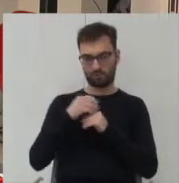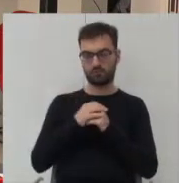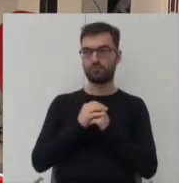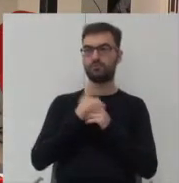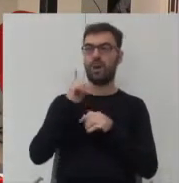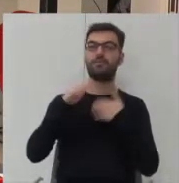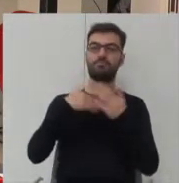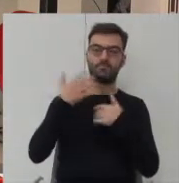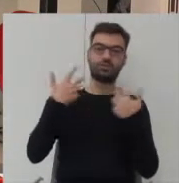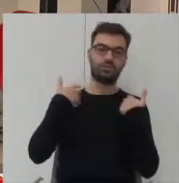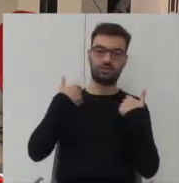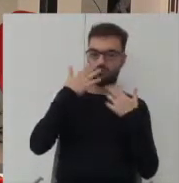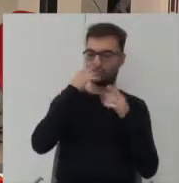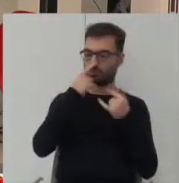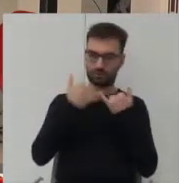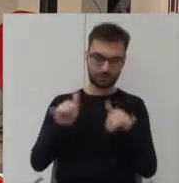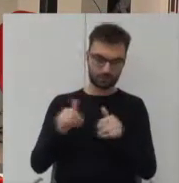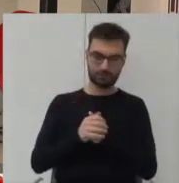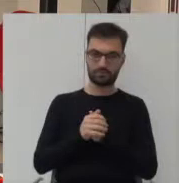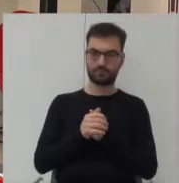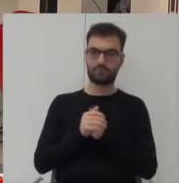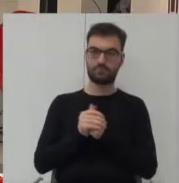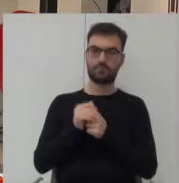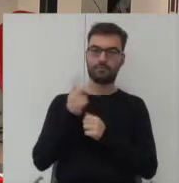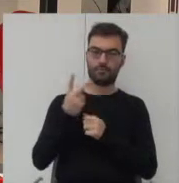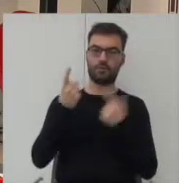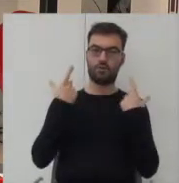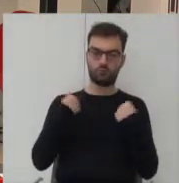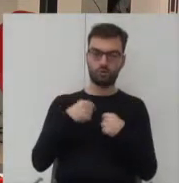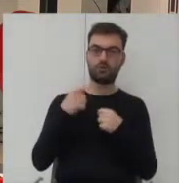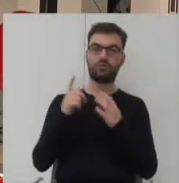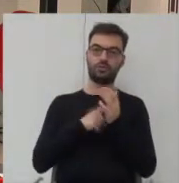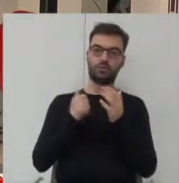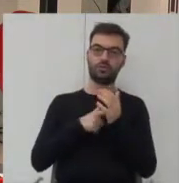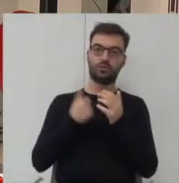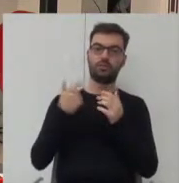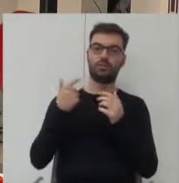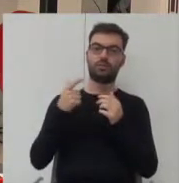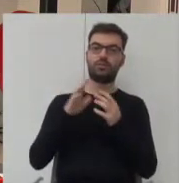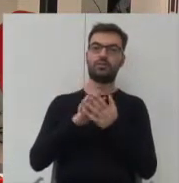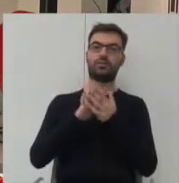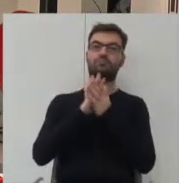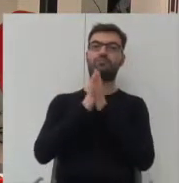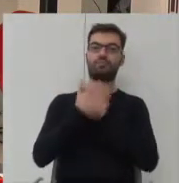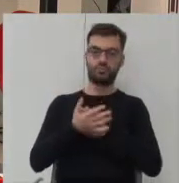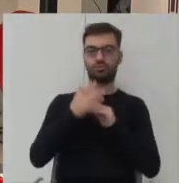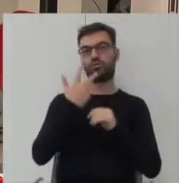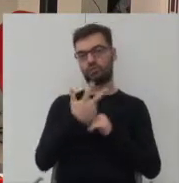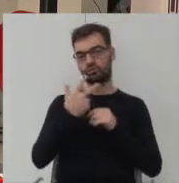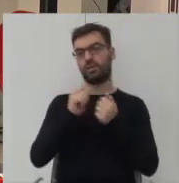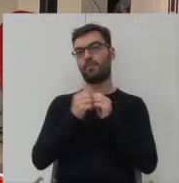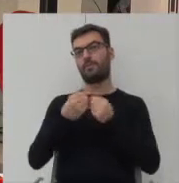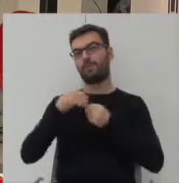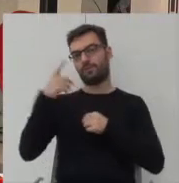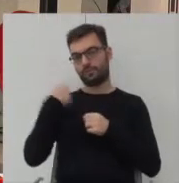tymczasem życie tak nie wygląda to znaczy dwie osoby zazwyczaj szybko zamieniają się w trzy albo i